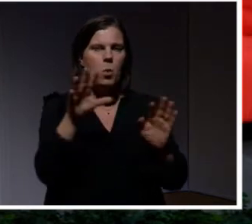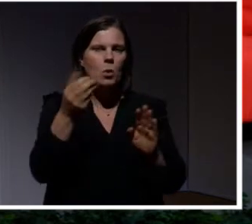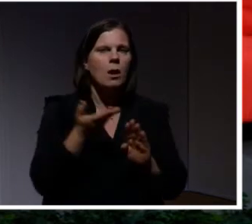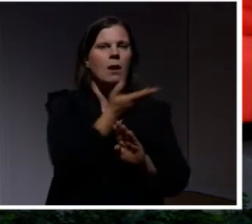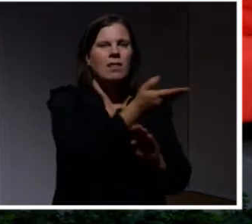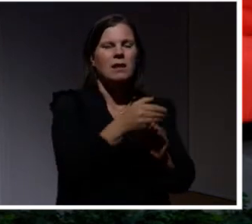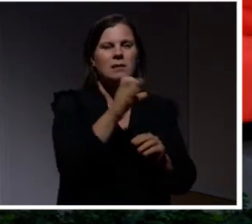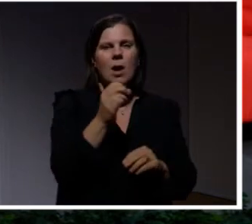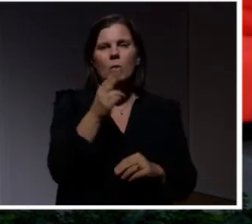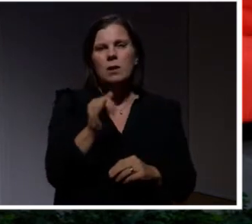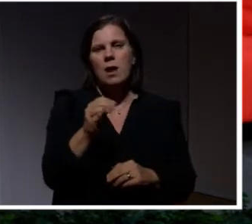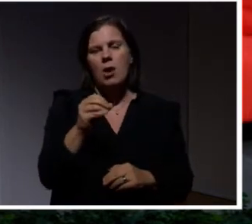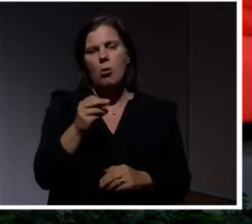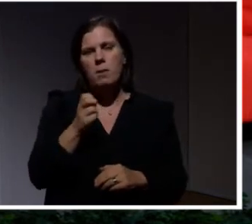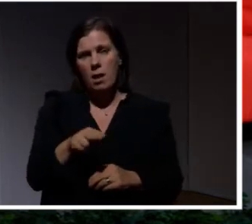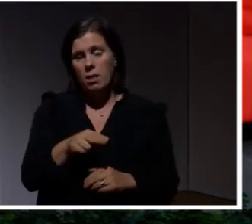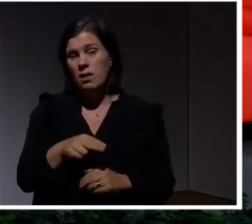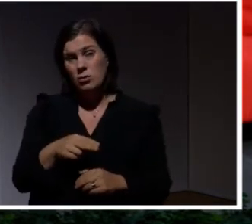väldigt svårt att skydda sig mot.